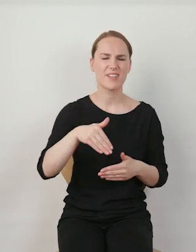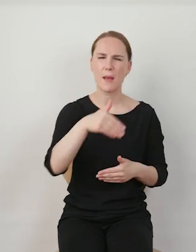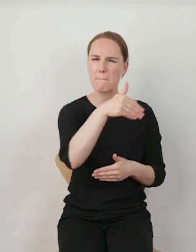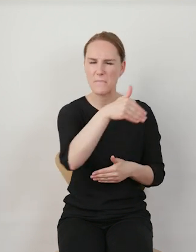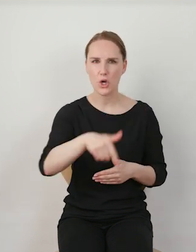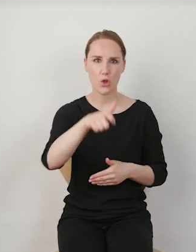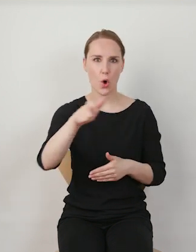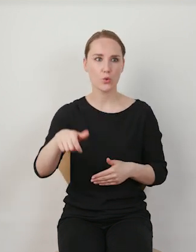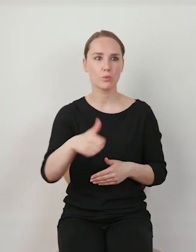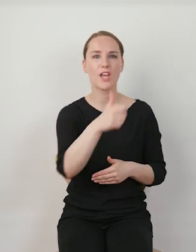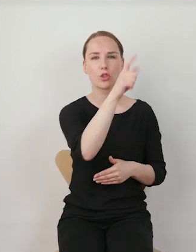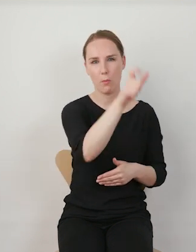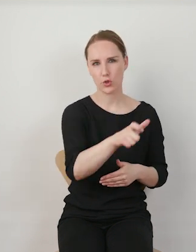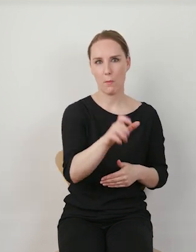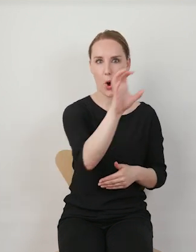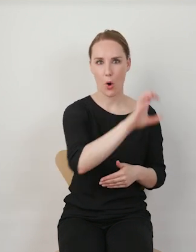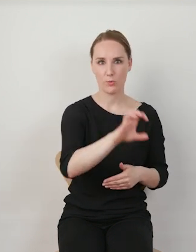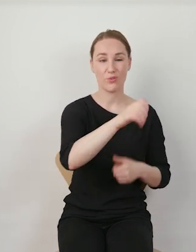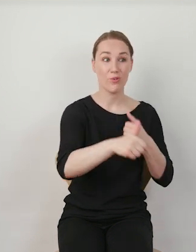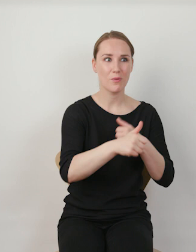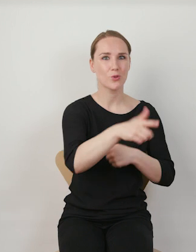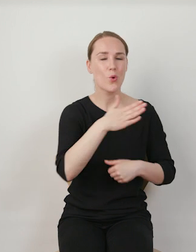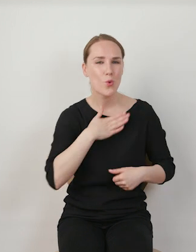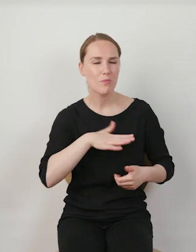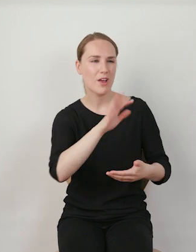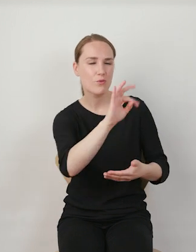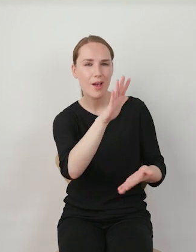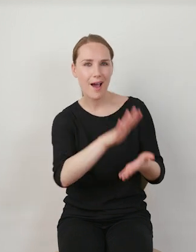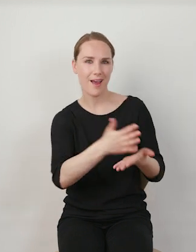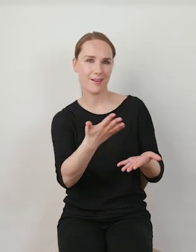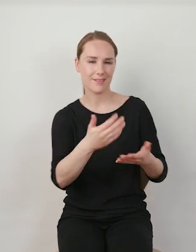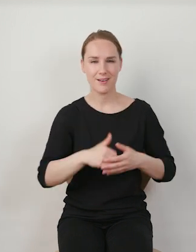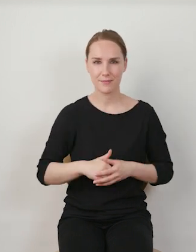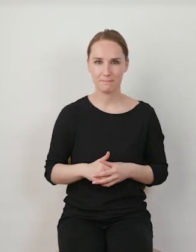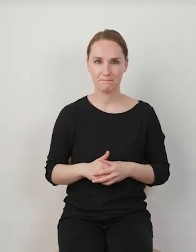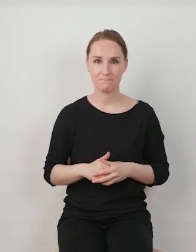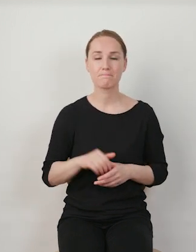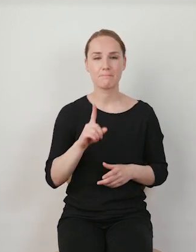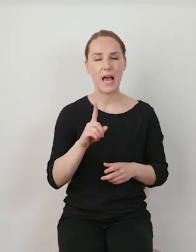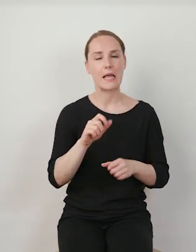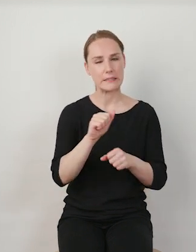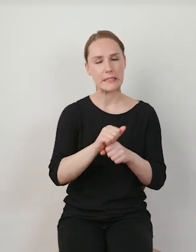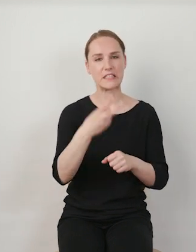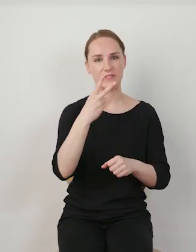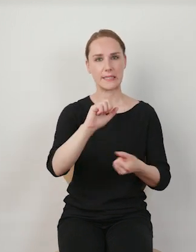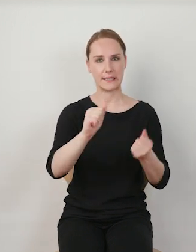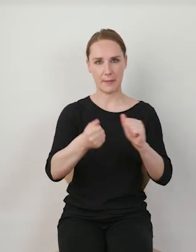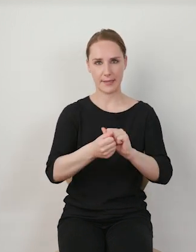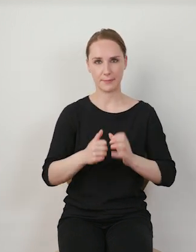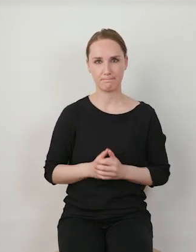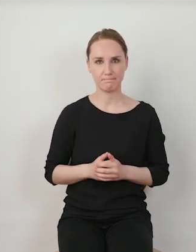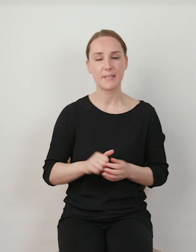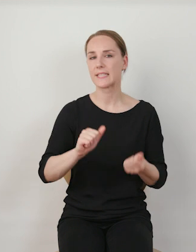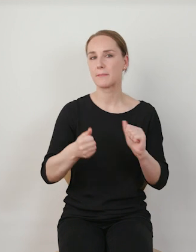miliony użytkowników ze względu na swoją osobowość. Niemniej jednak dochodzi do pewnych przemian. I taką